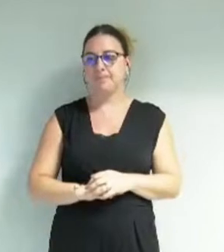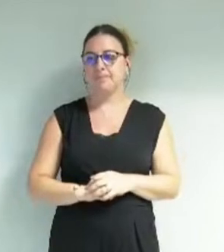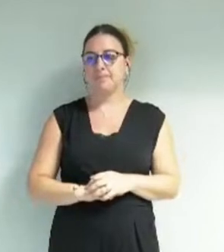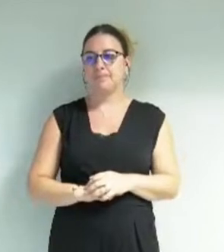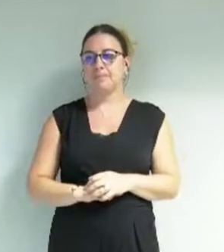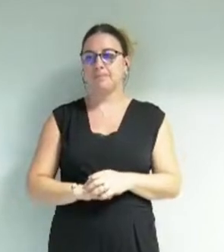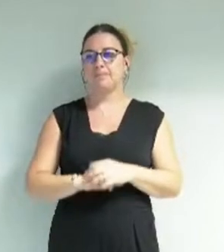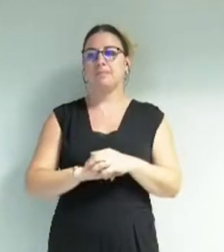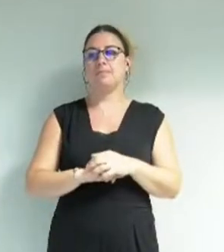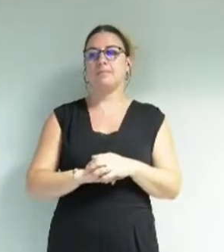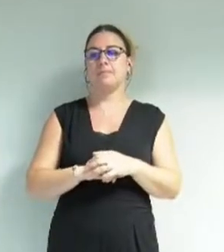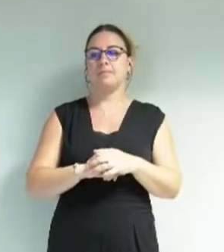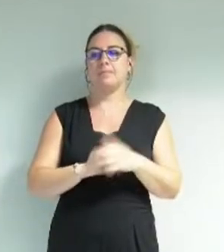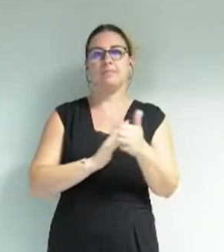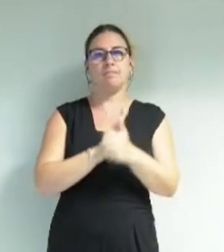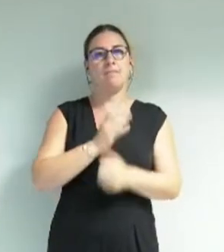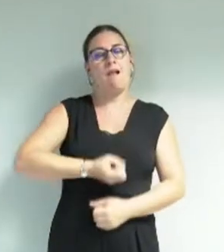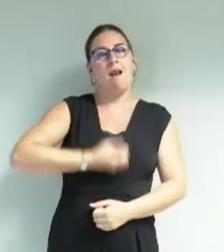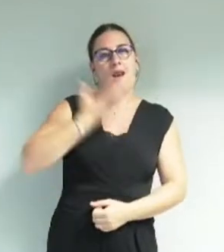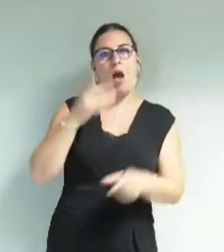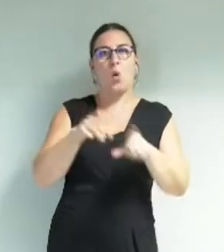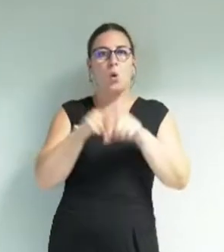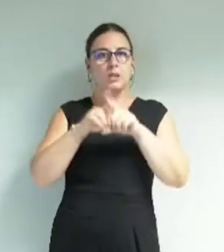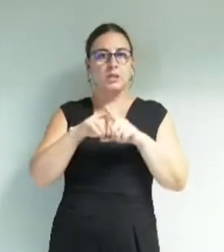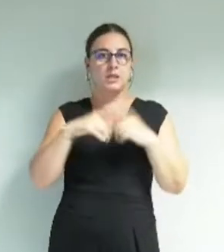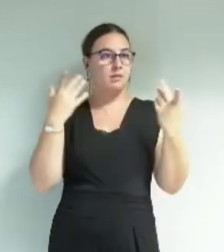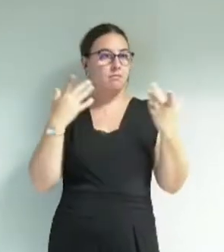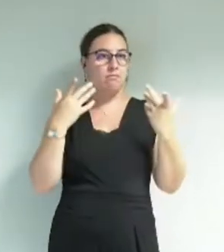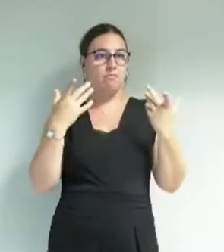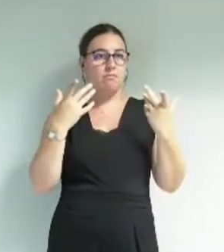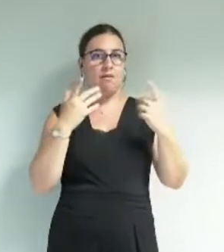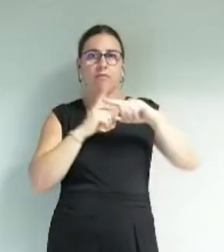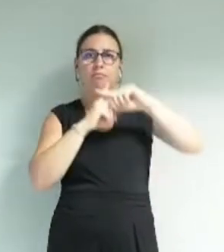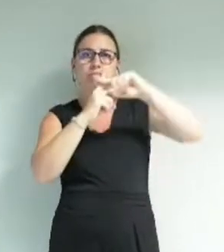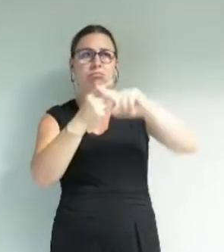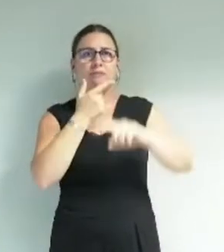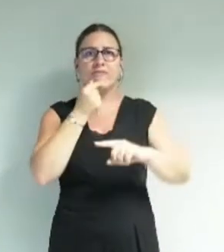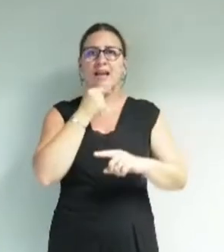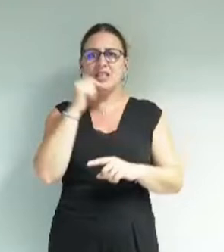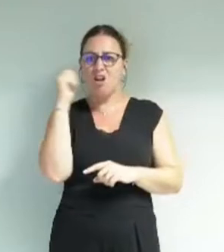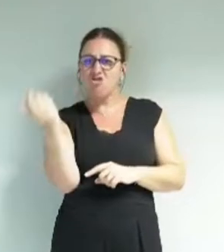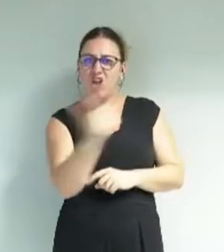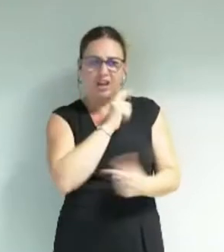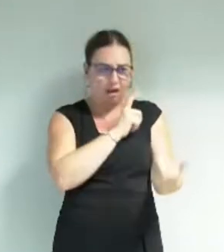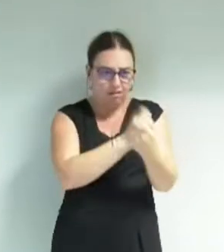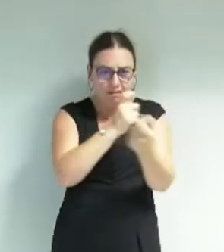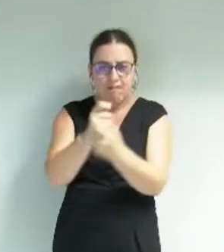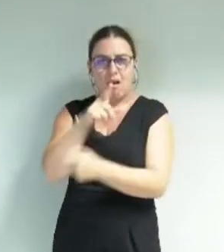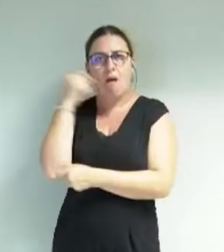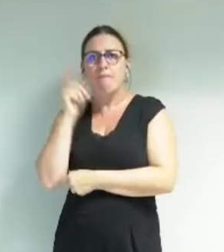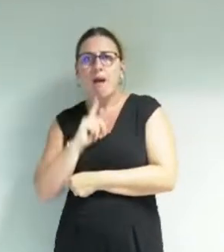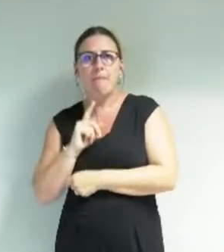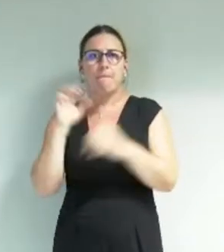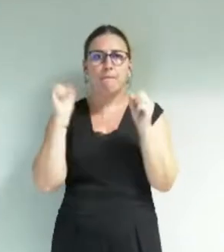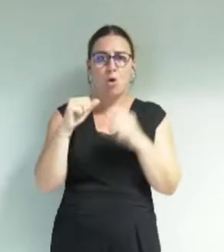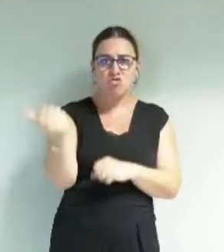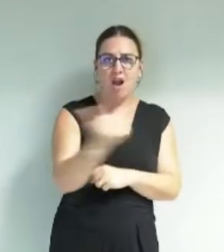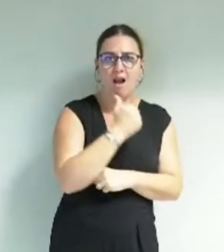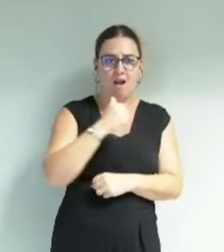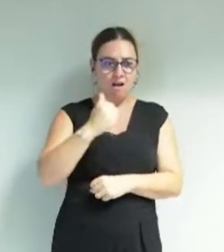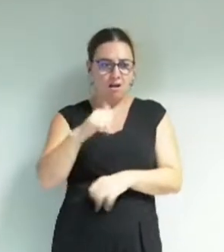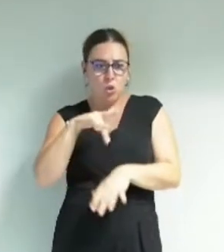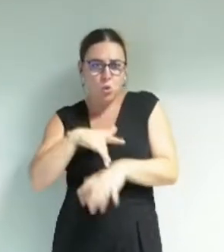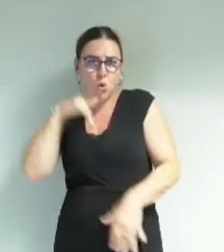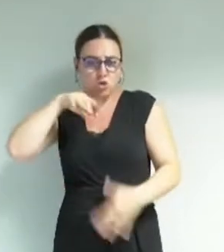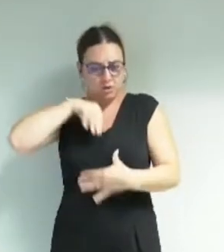L'art a la faculté de s'adresser à toutes et tous par la possibilité de doucher chacune, chacun